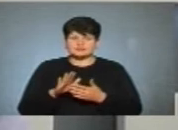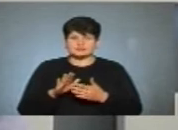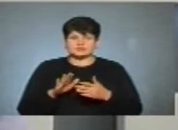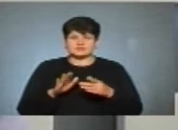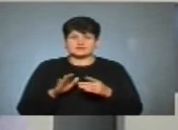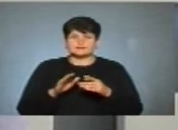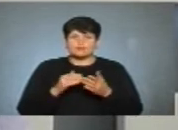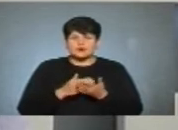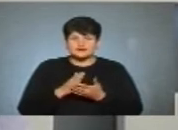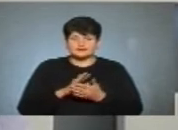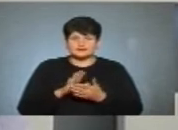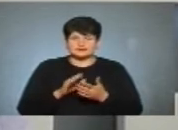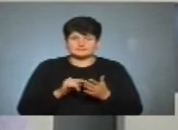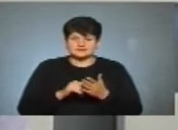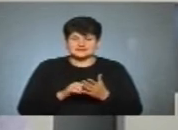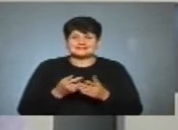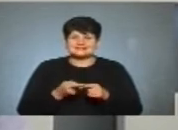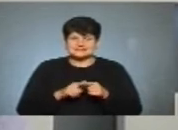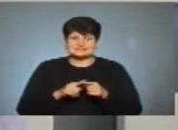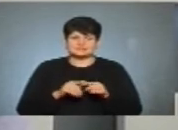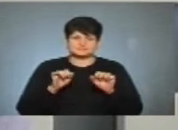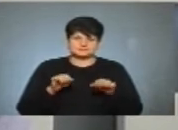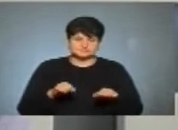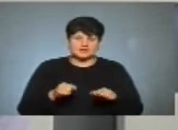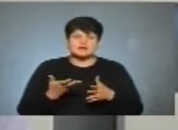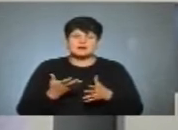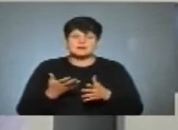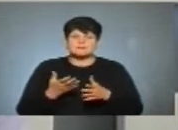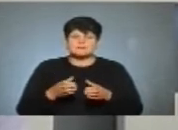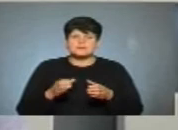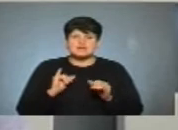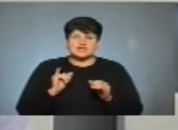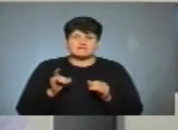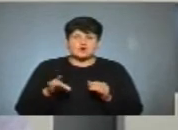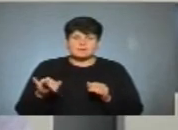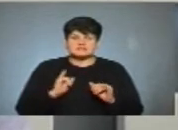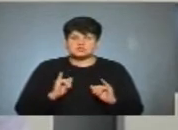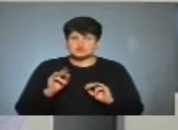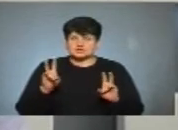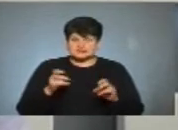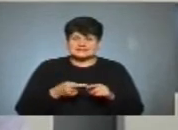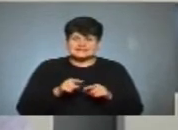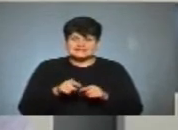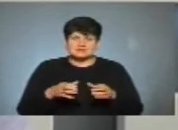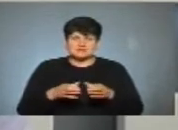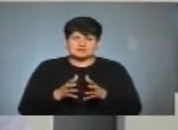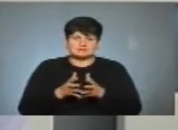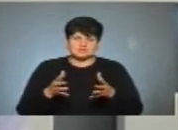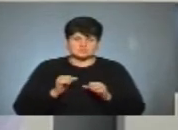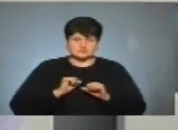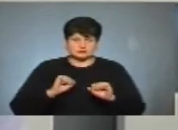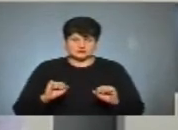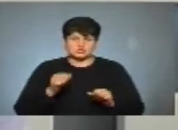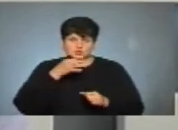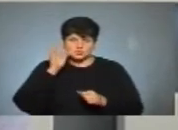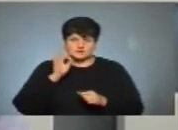лише інструмент. Чому саме європейська солідарність? Тому що в цій партії, напевно, зараз найбільше патріотичних, фахових,